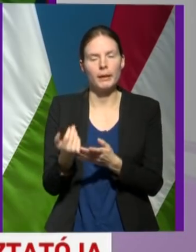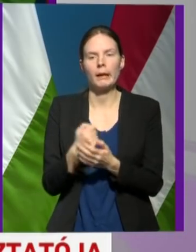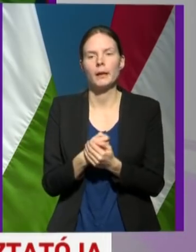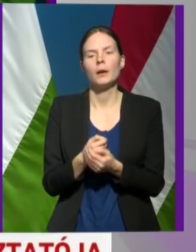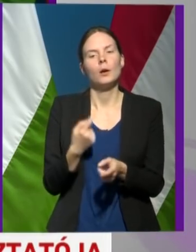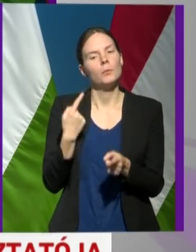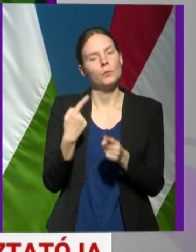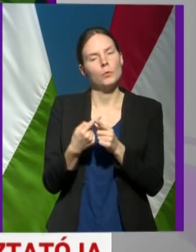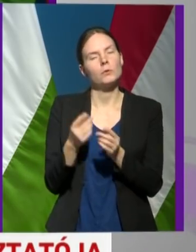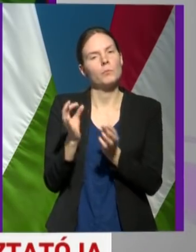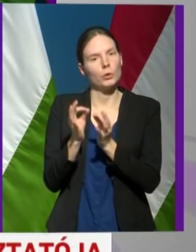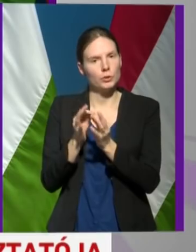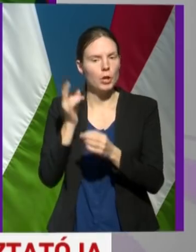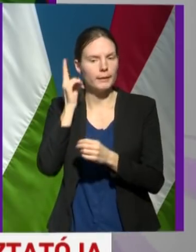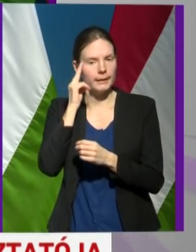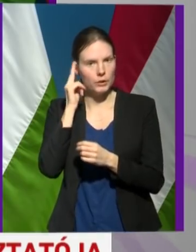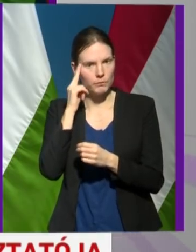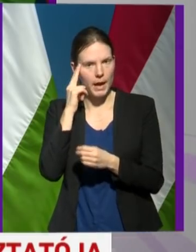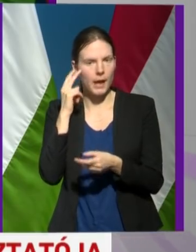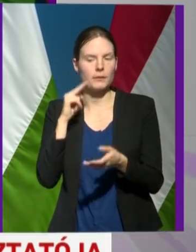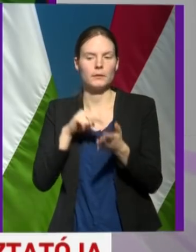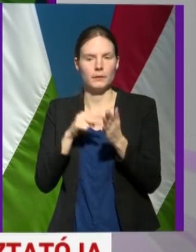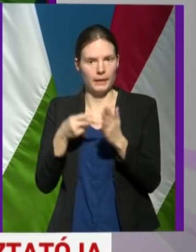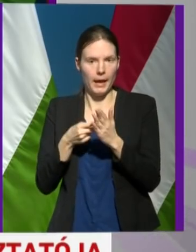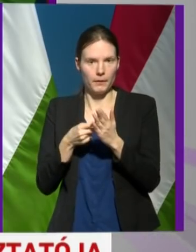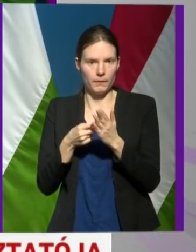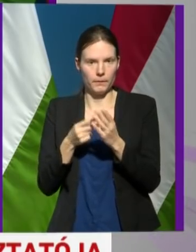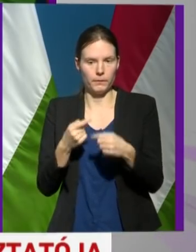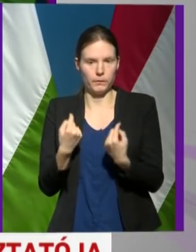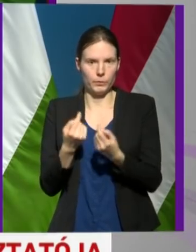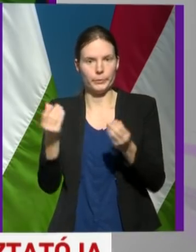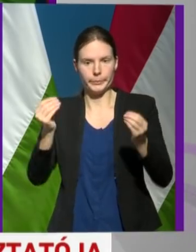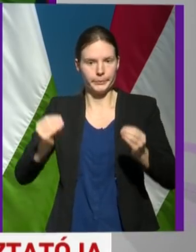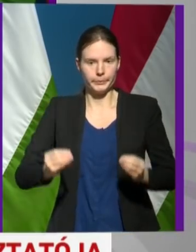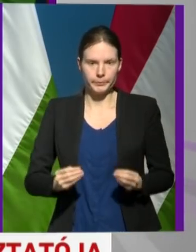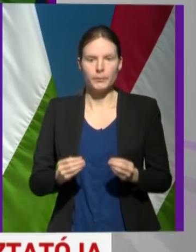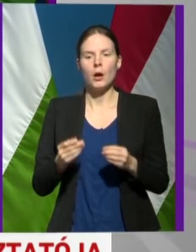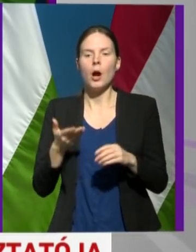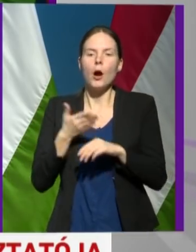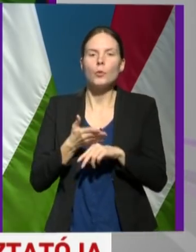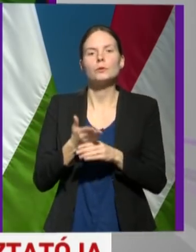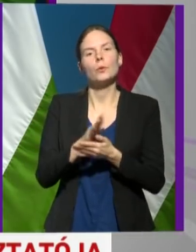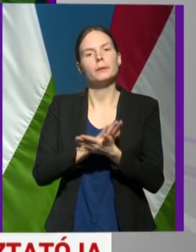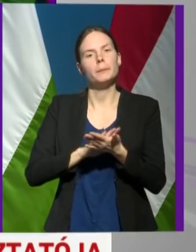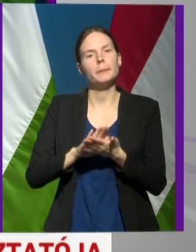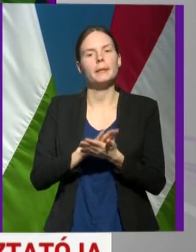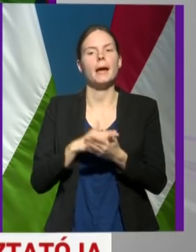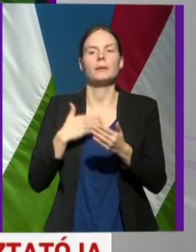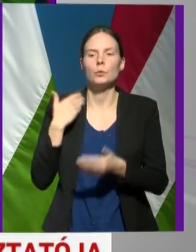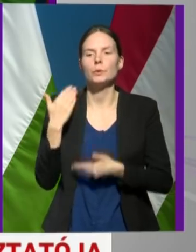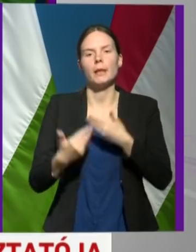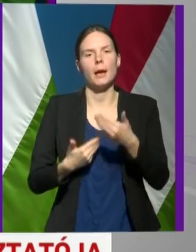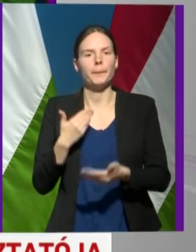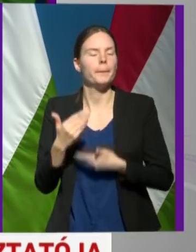ismert egy tervet állítottunk össze ahhoz, hogy milyen ütemben